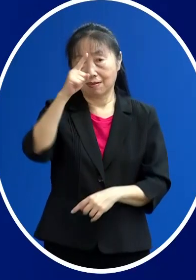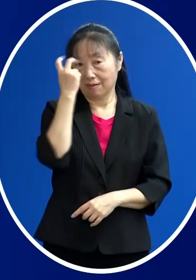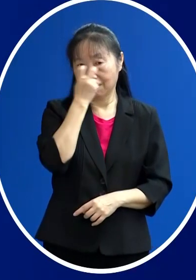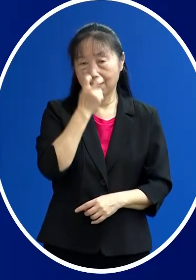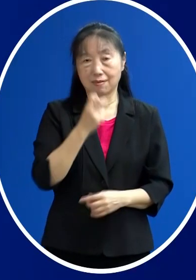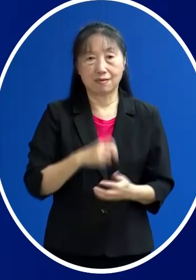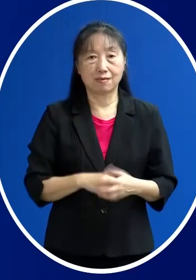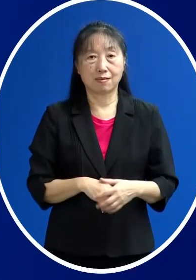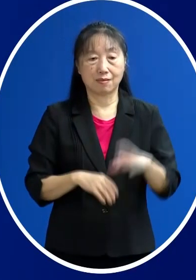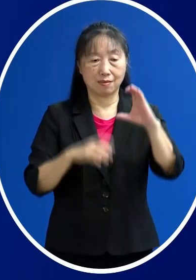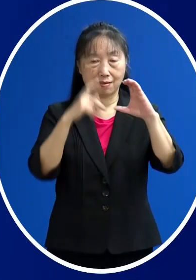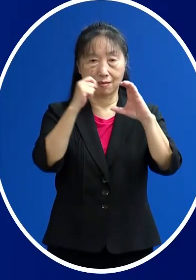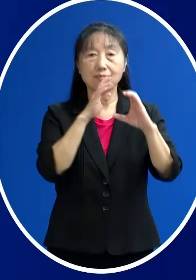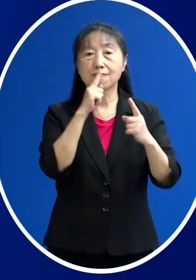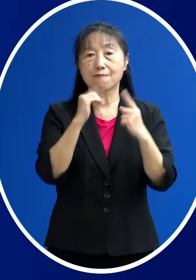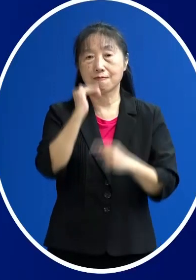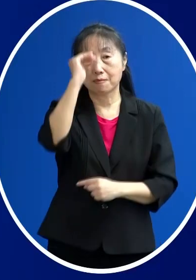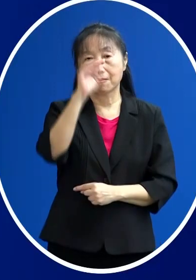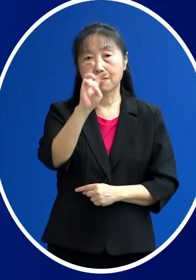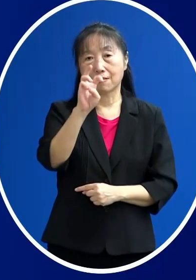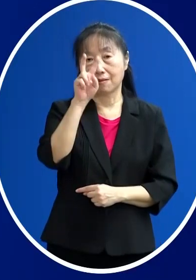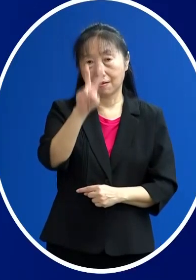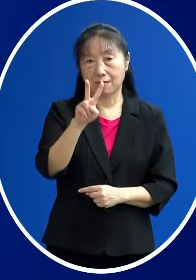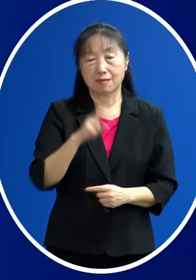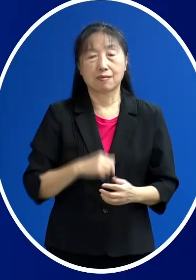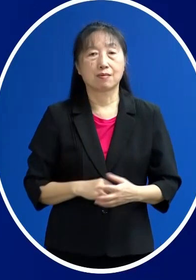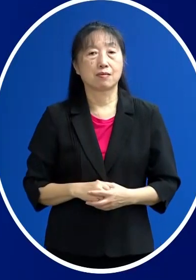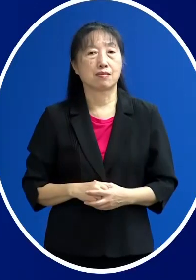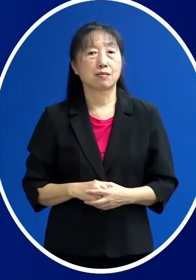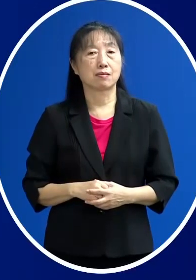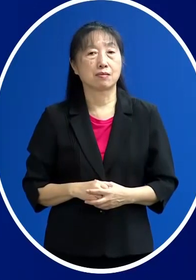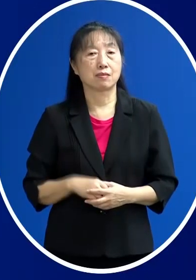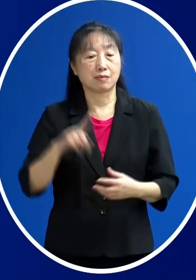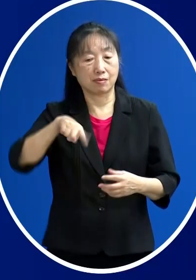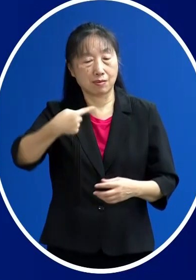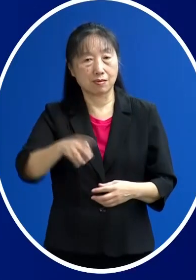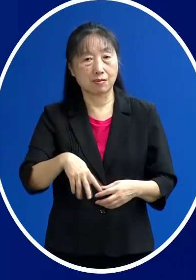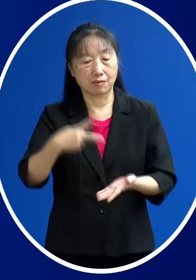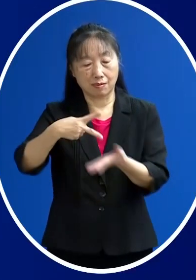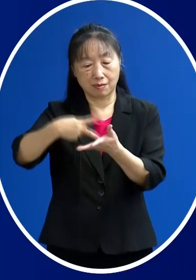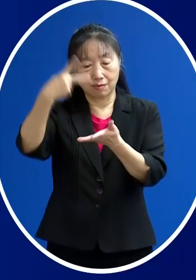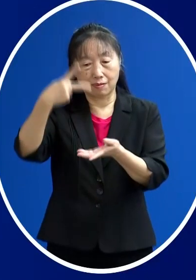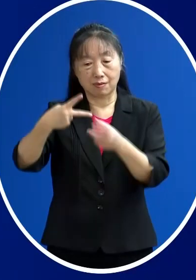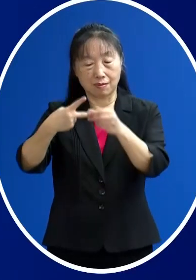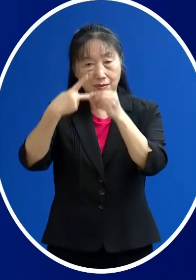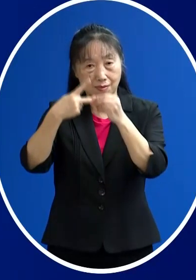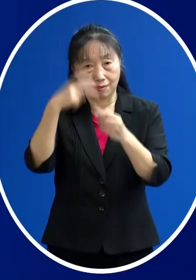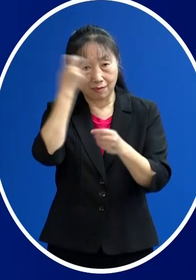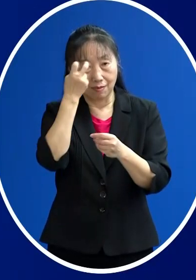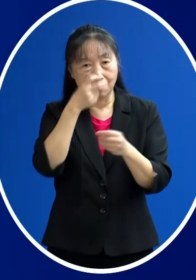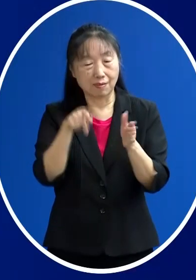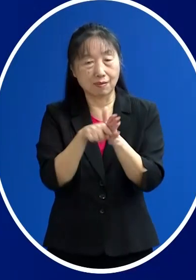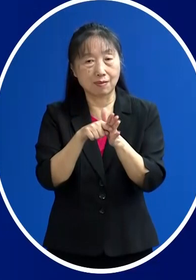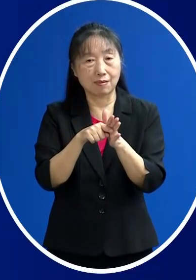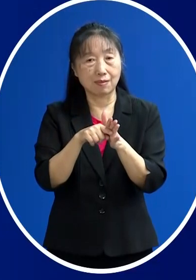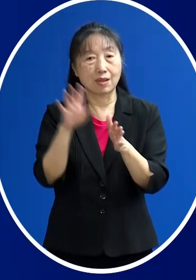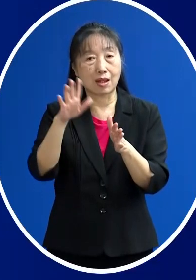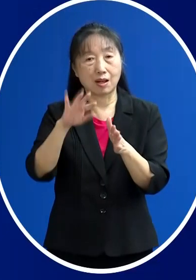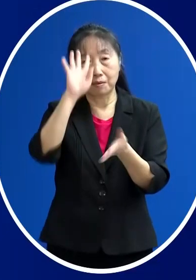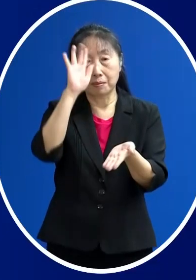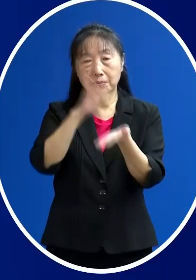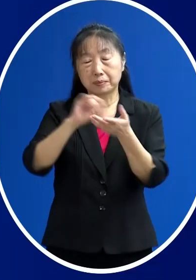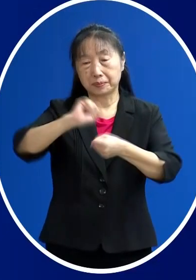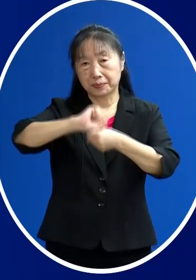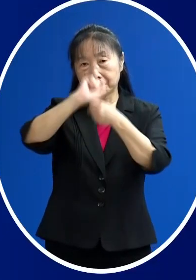檢的時候 CT值比較高 32 不過後來在二採的時候 其實就已經病毒量升